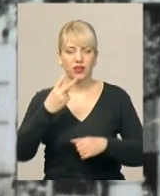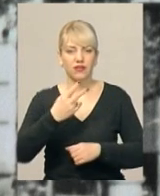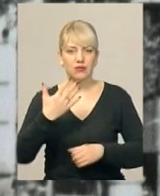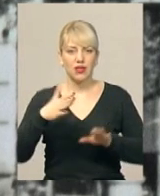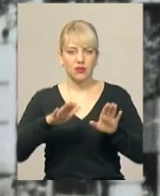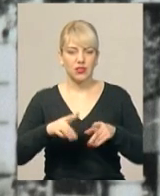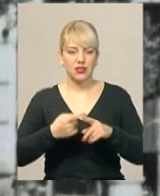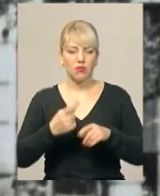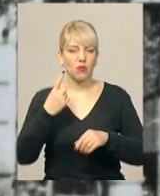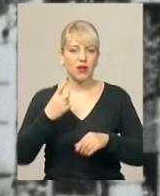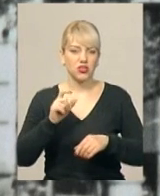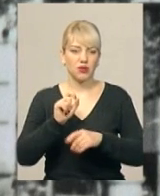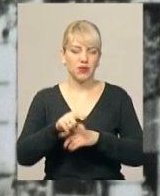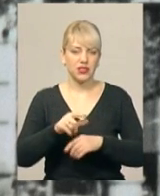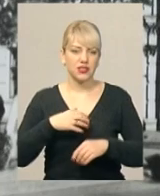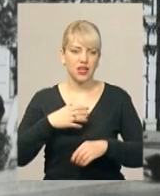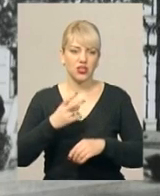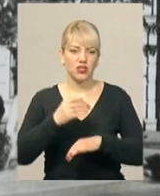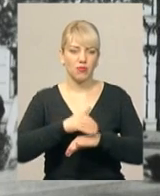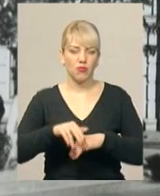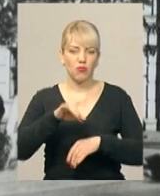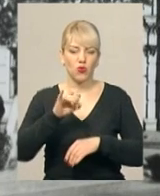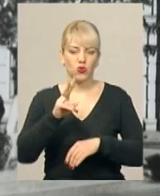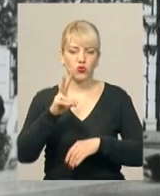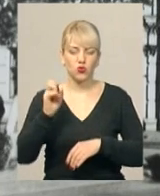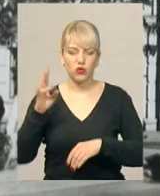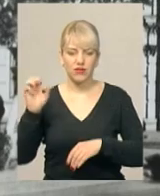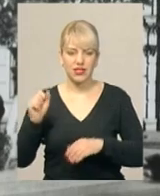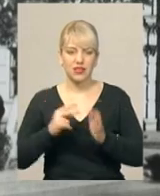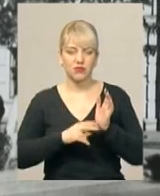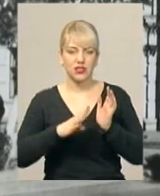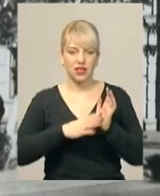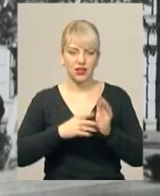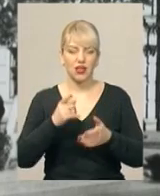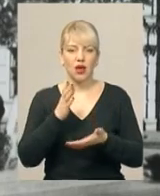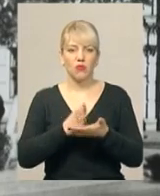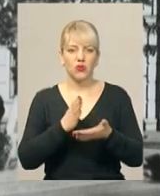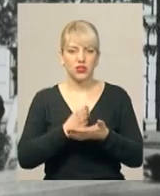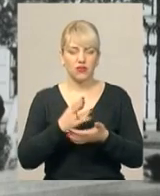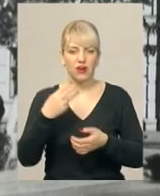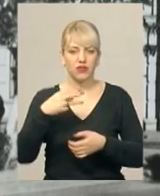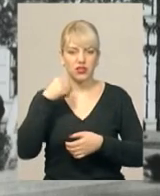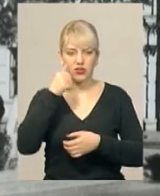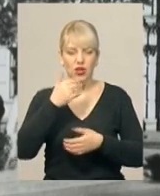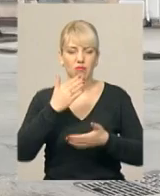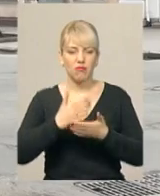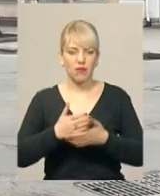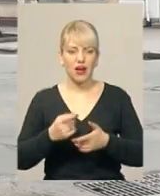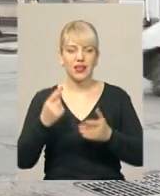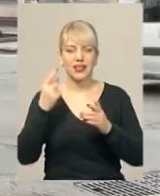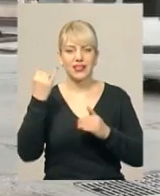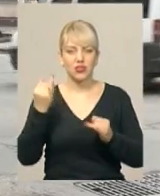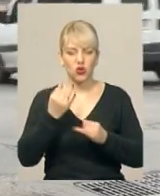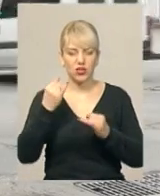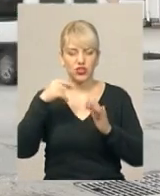було перше призначення будівлі на Проскурівській 79. Проіснував він 30 років та має історичне значення для обласного центру. У